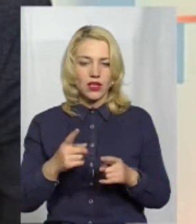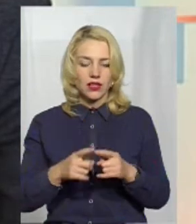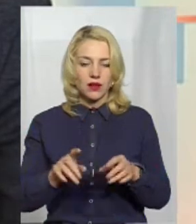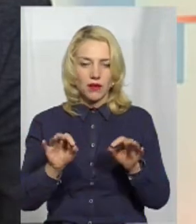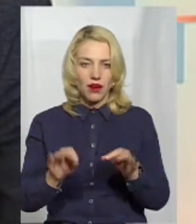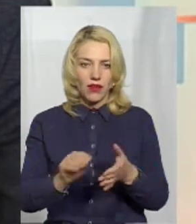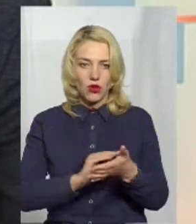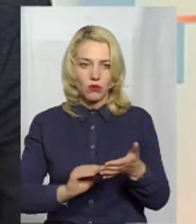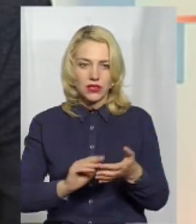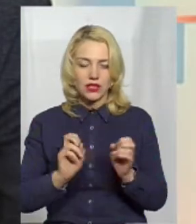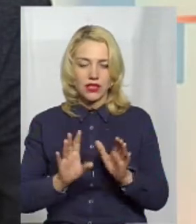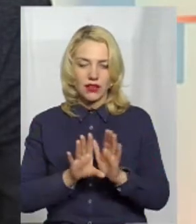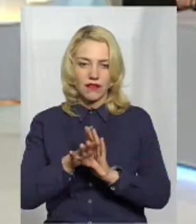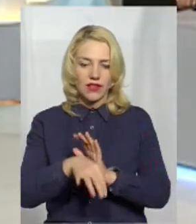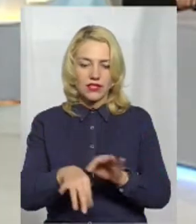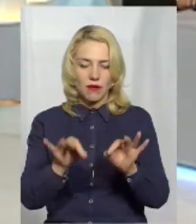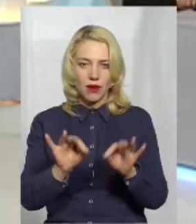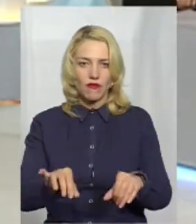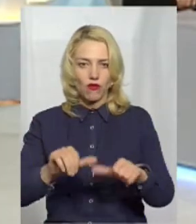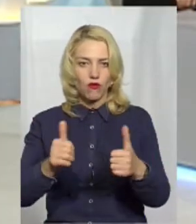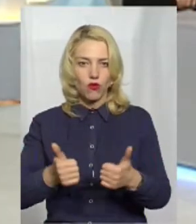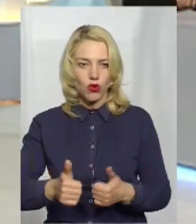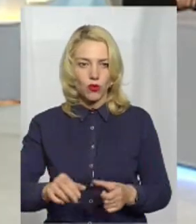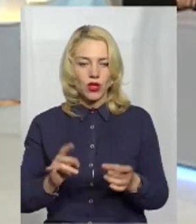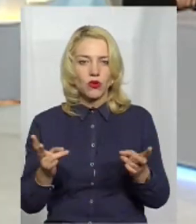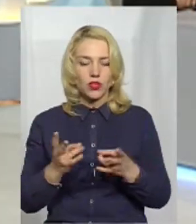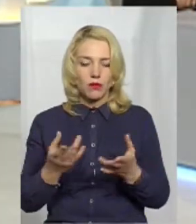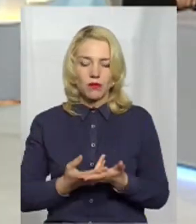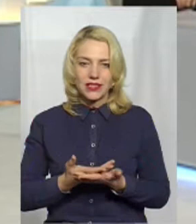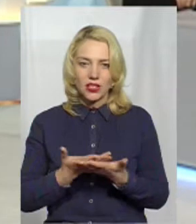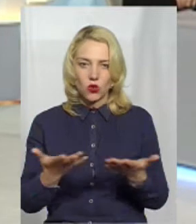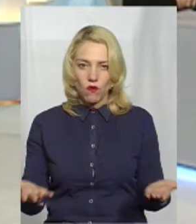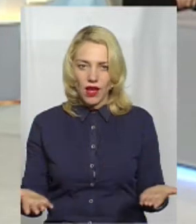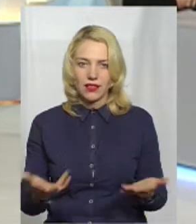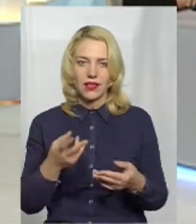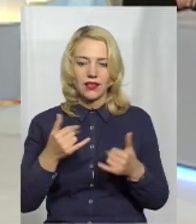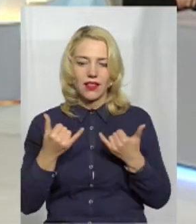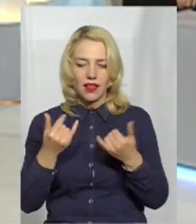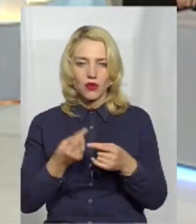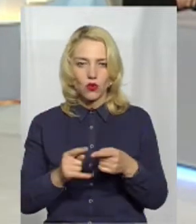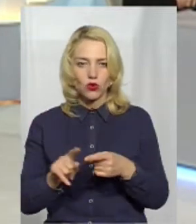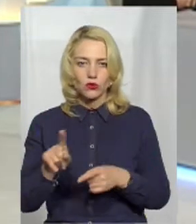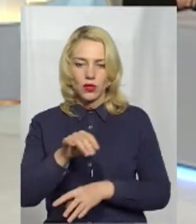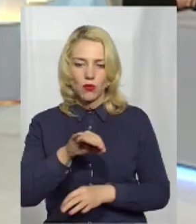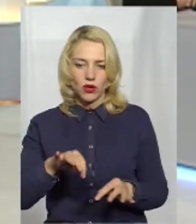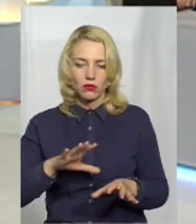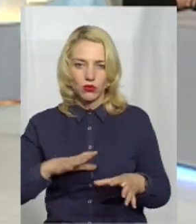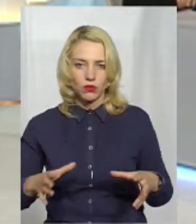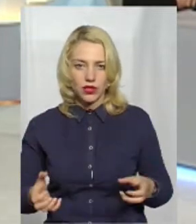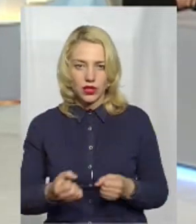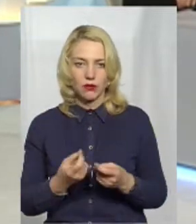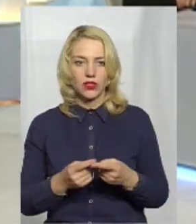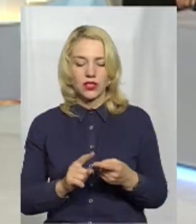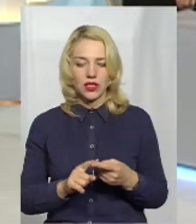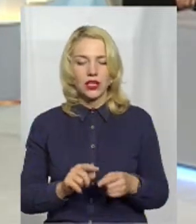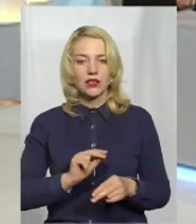описати, як їх внести в певну форму, як потрібно презентувати для того, щоб цей проєкт був підтриманий. І от саме такі